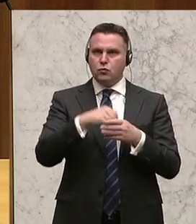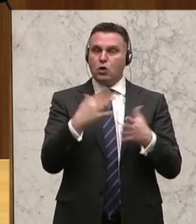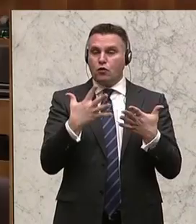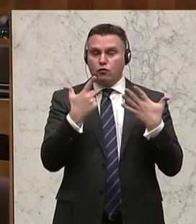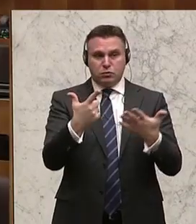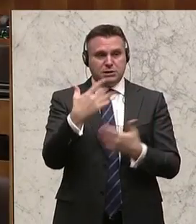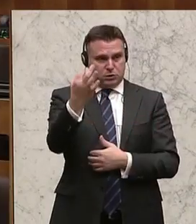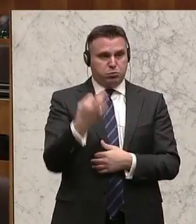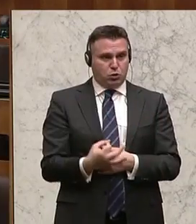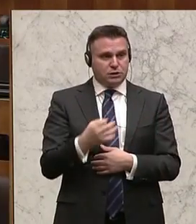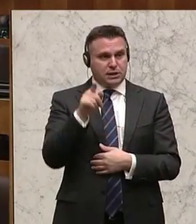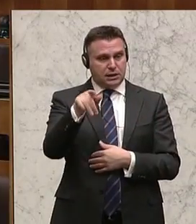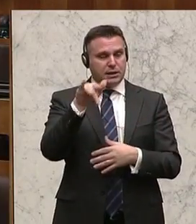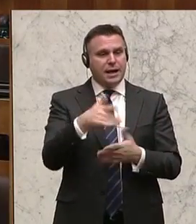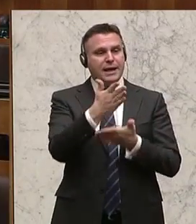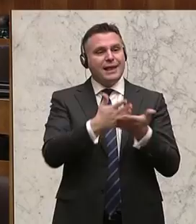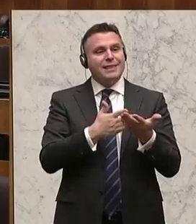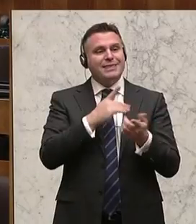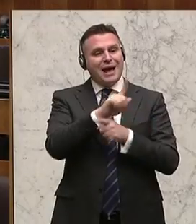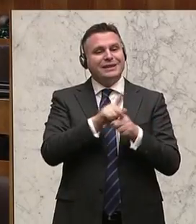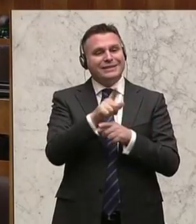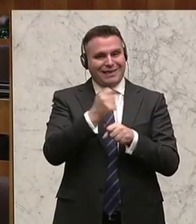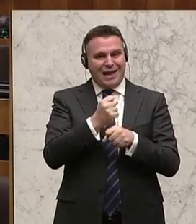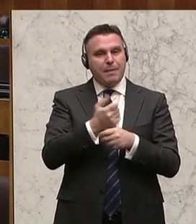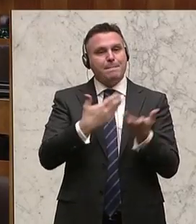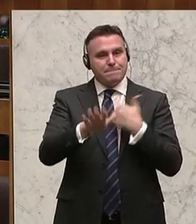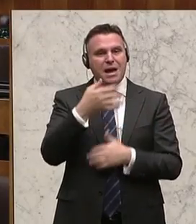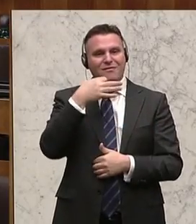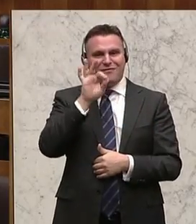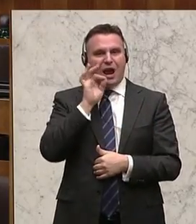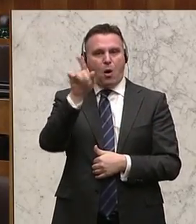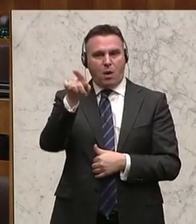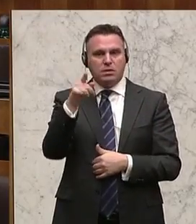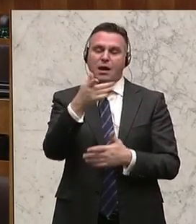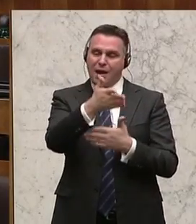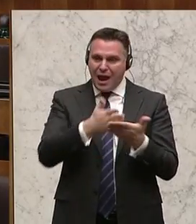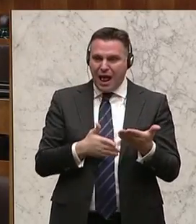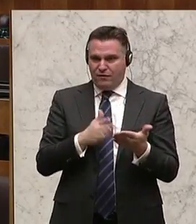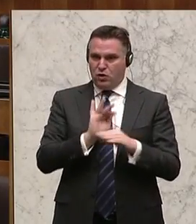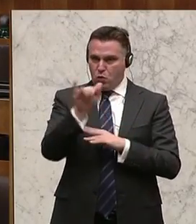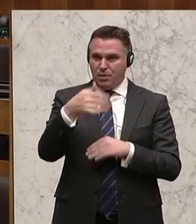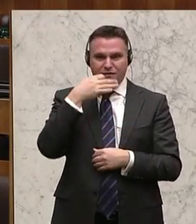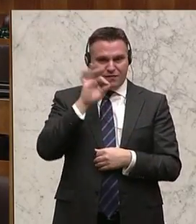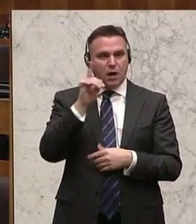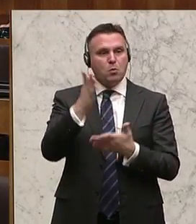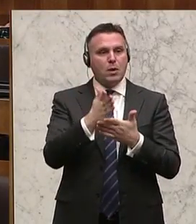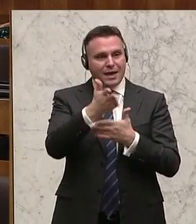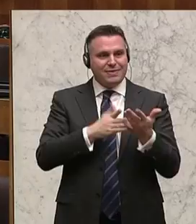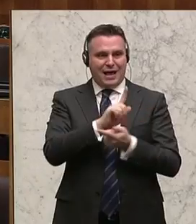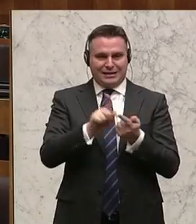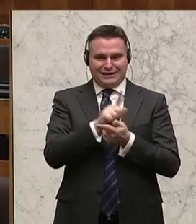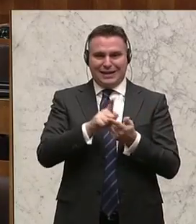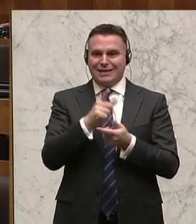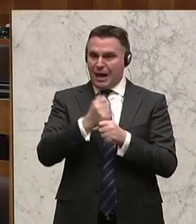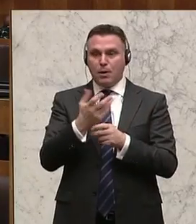75 Prozent der Menschen, die in Teilzeit arbeiten, weiblich sind. Und fast die Hälfte aller Frauen oder mehr ist die Hälfte mittlerweile in Teilzeit arbeiten. Das ist noch